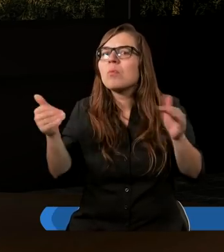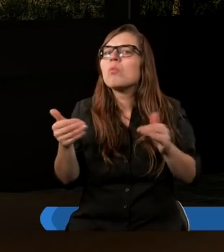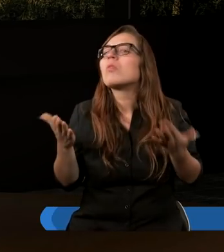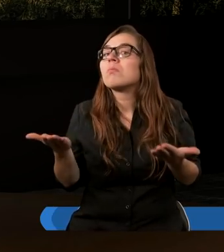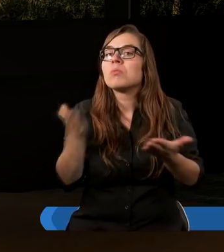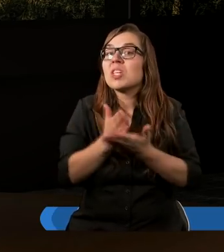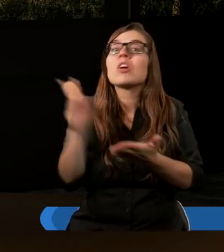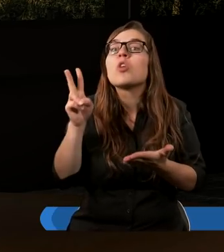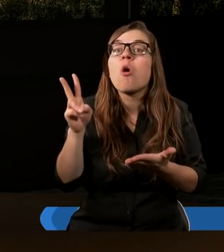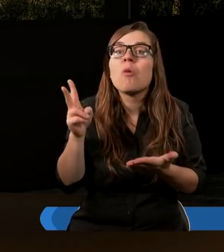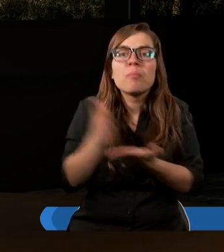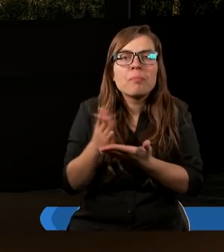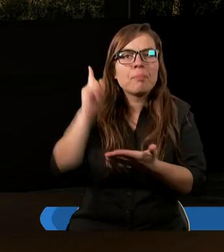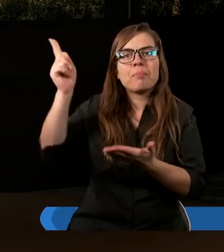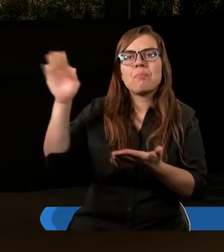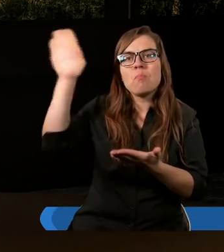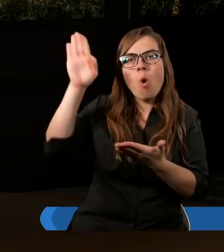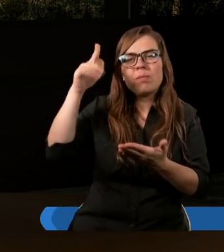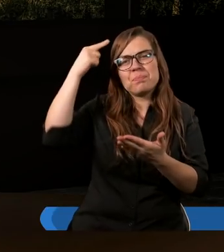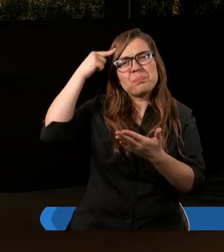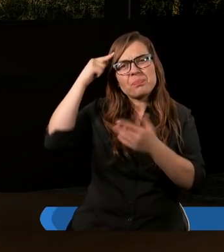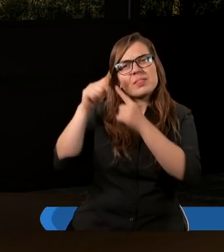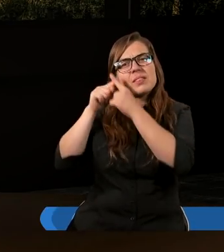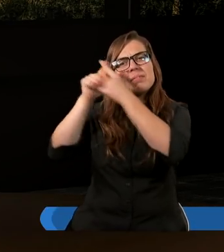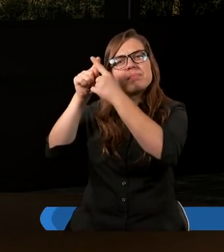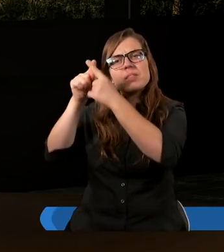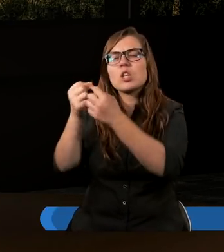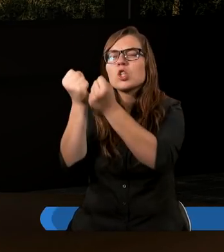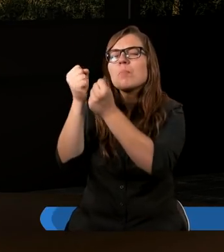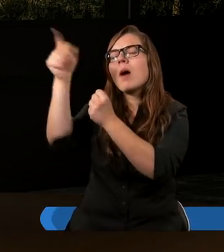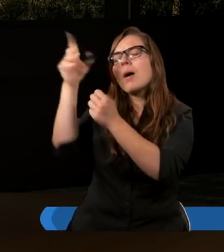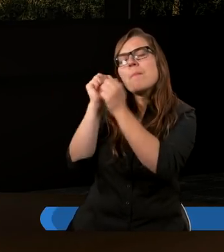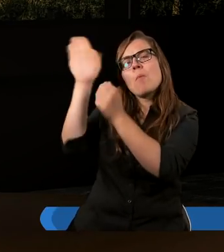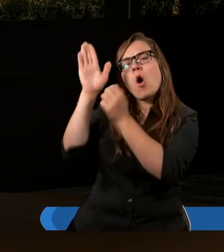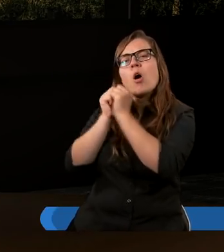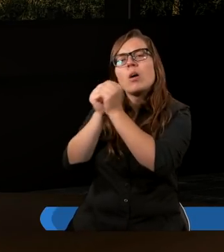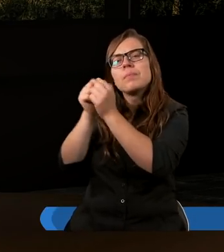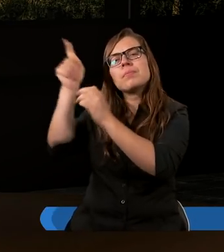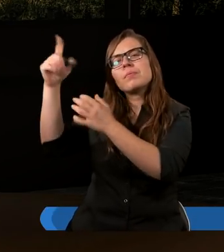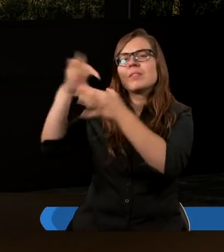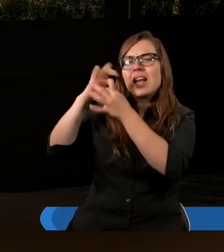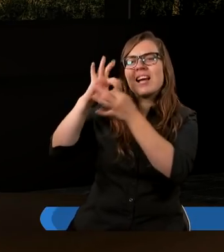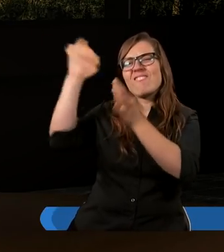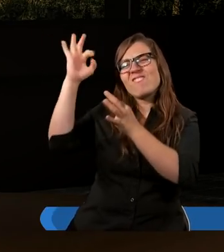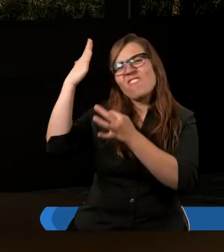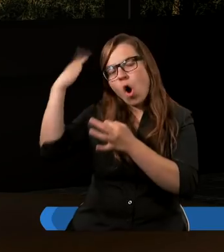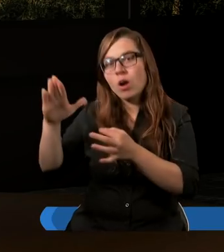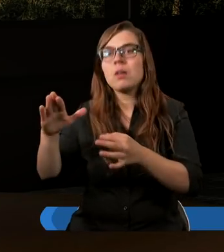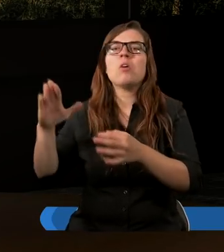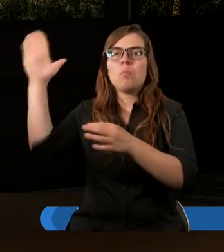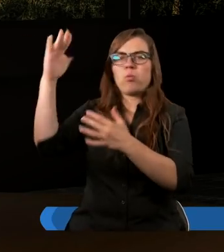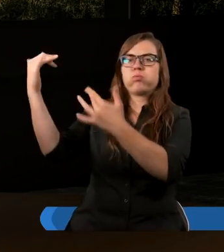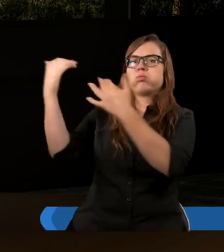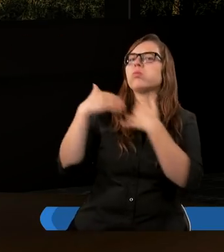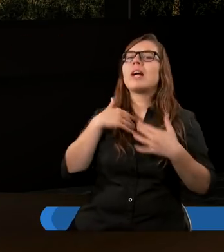jest tylko i wyłącznie Bóg. Jeżeli będziemy się trzymać Boga, jeżeli będziemy spełniać wolę Bożą, to Bóg będzie nas